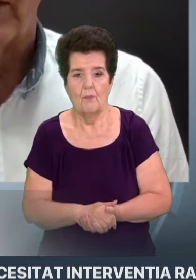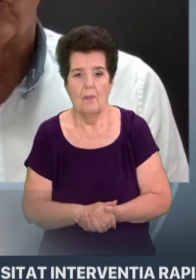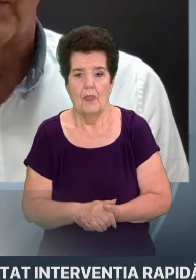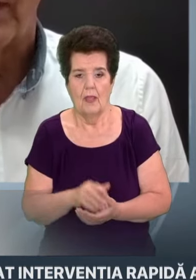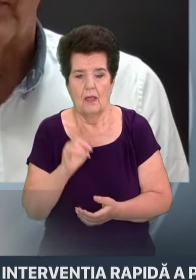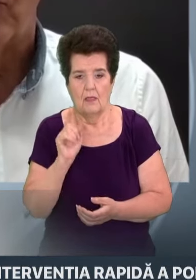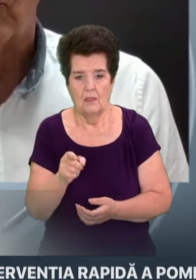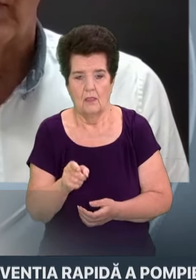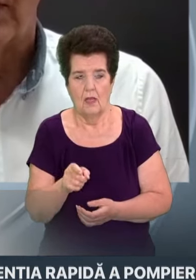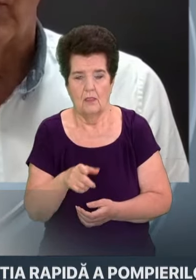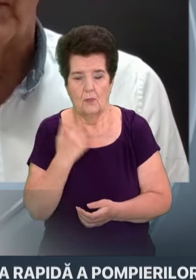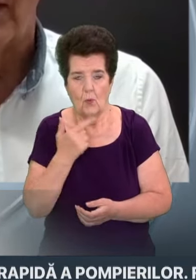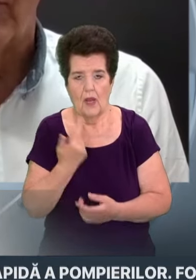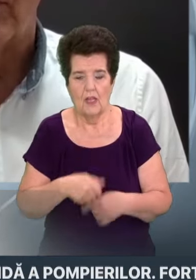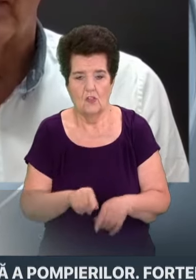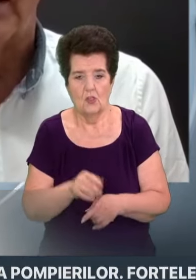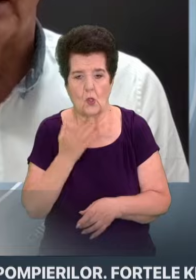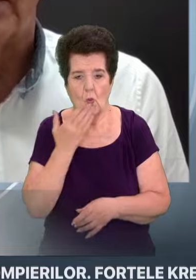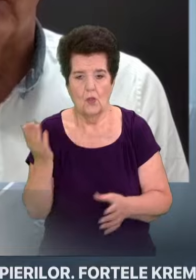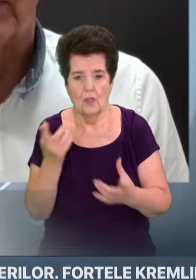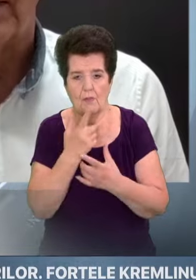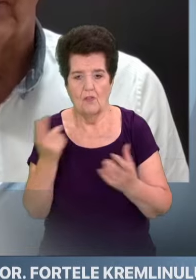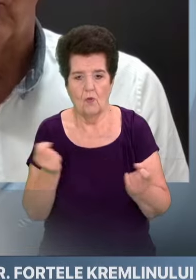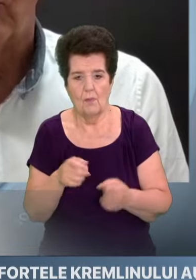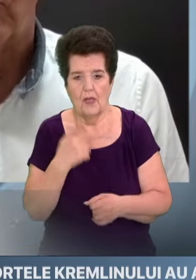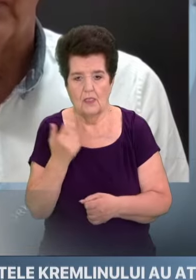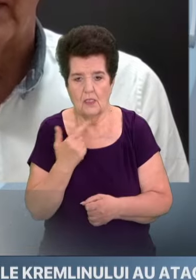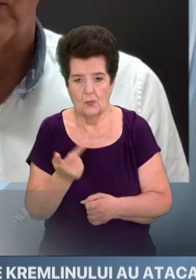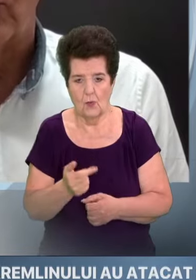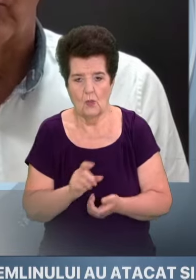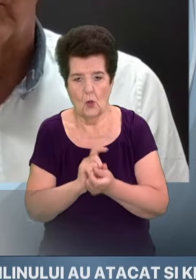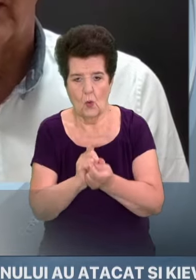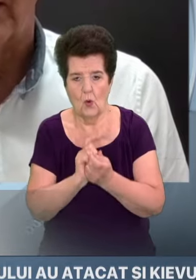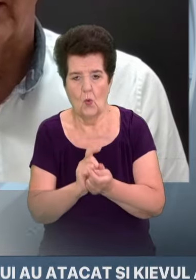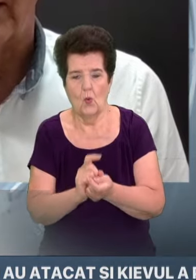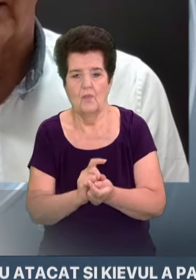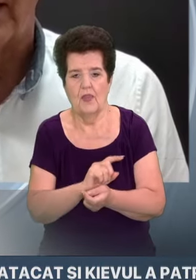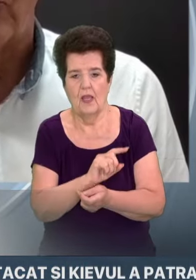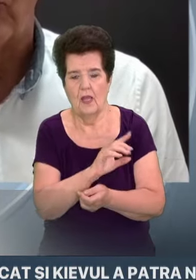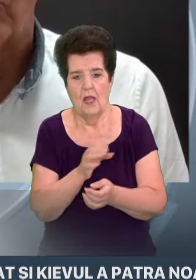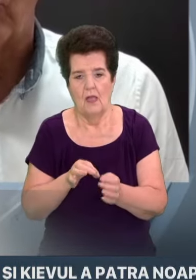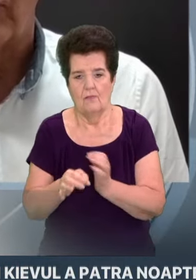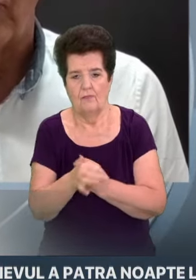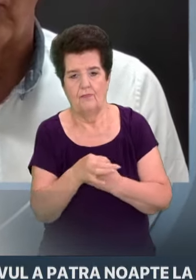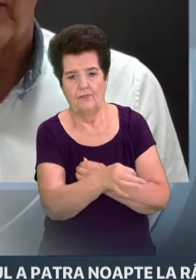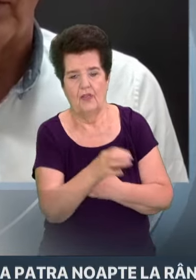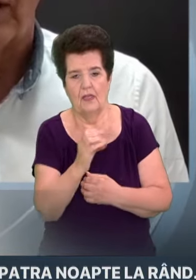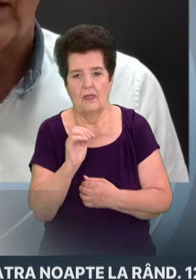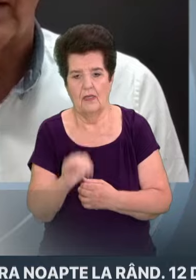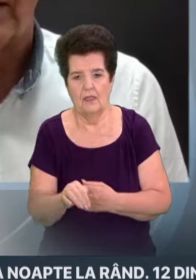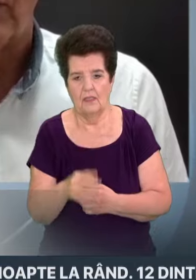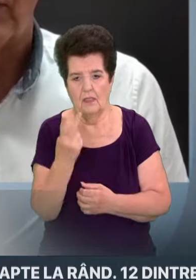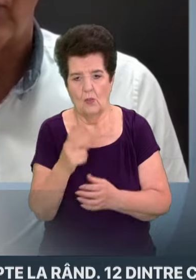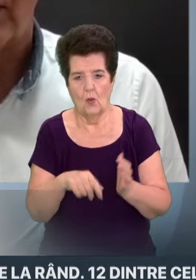Spun lucrul acesta pentru că ultimele informații îi spun că se duc lupte în suburbile de est ale cele două orașe